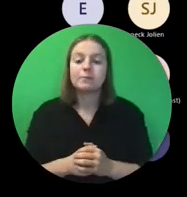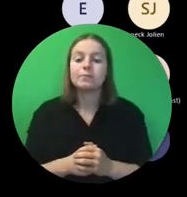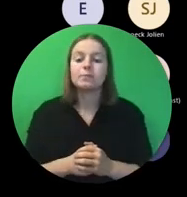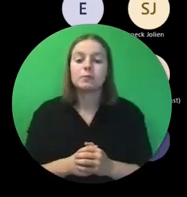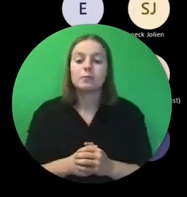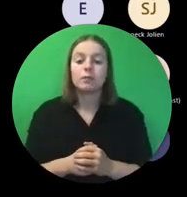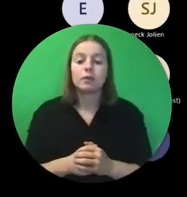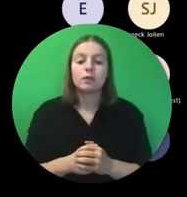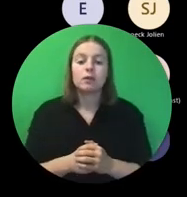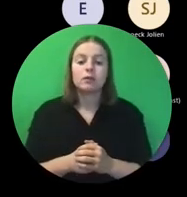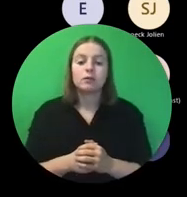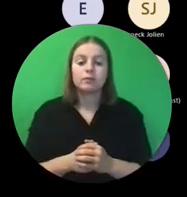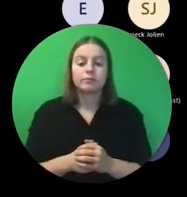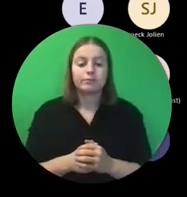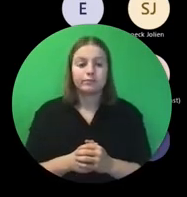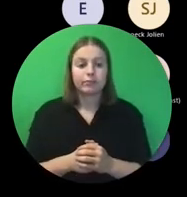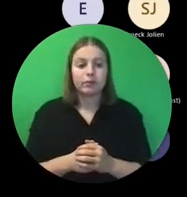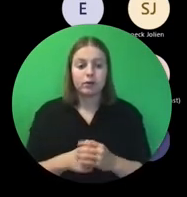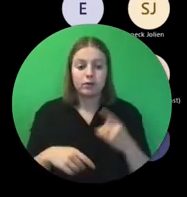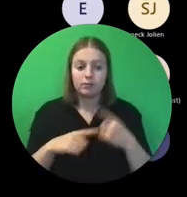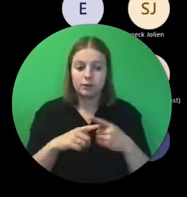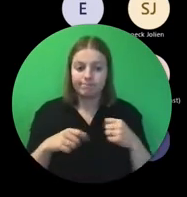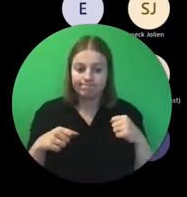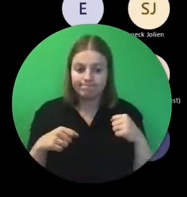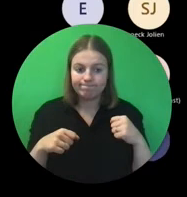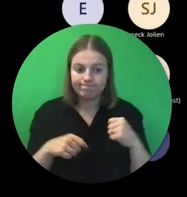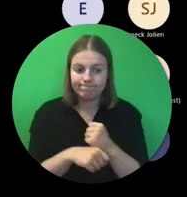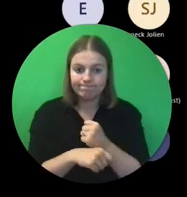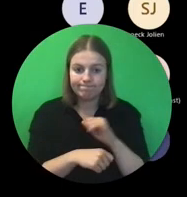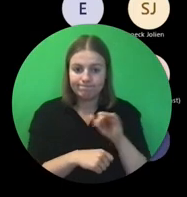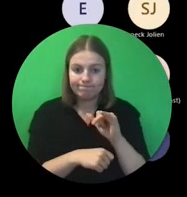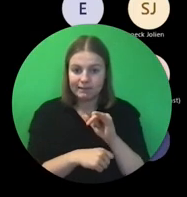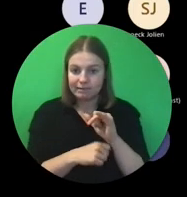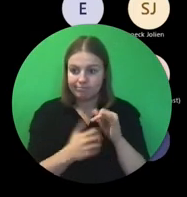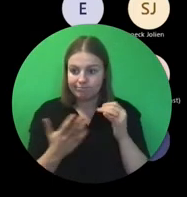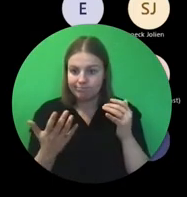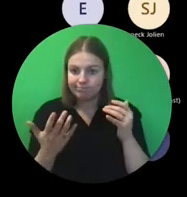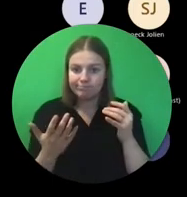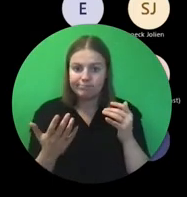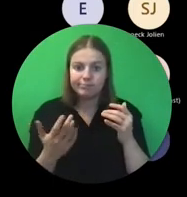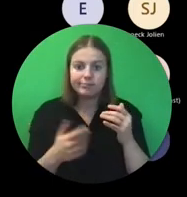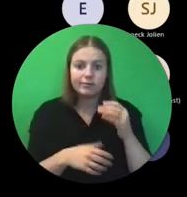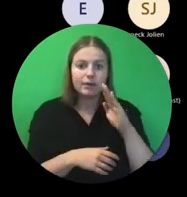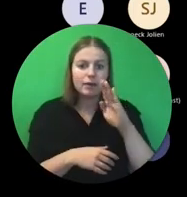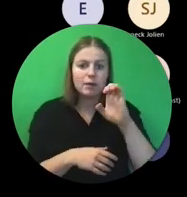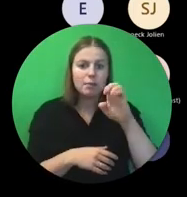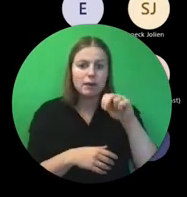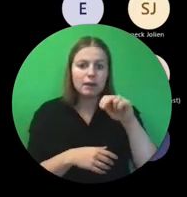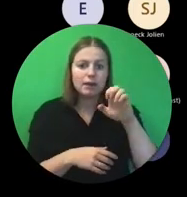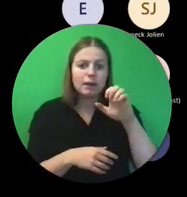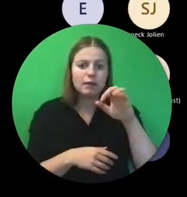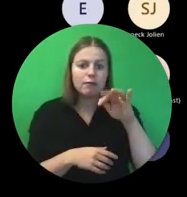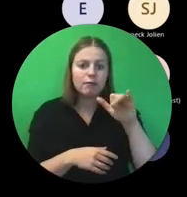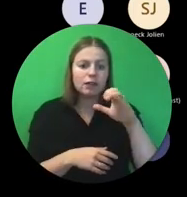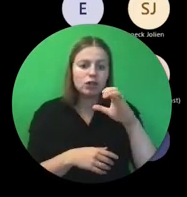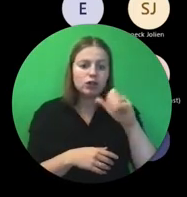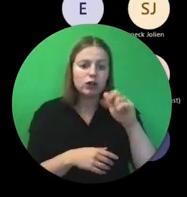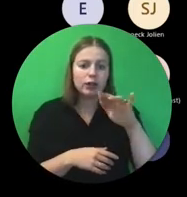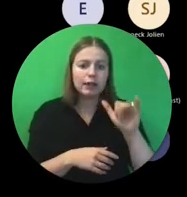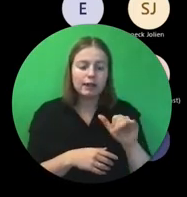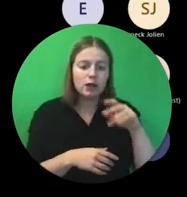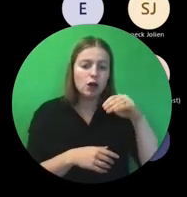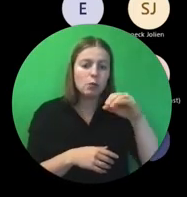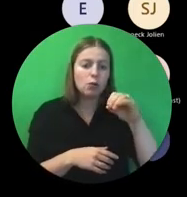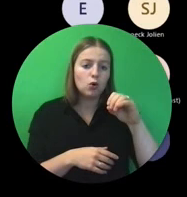waar we helaas nog, zeg maar, zo goed als niks over kunnen zeggen, dat is de beneficiary module, afgekort BM. BM, dat is de